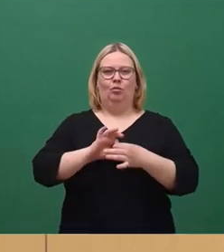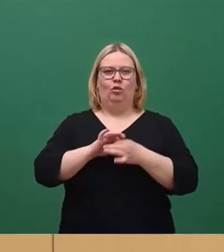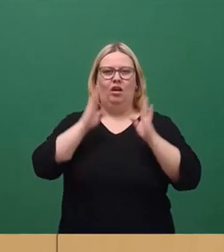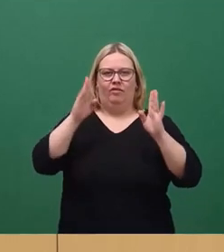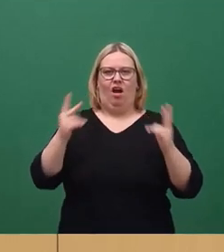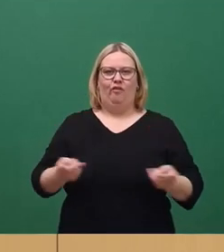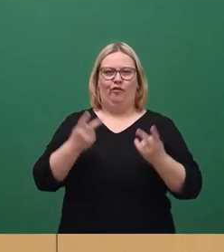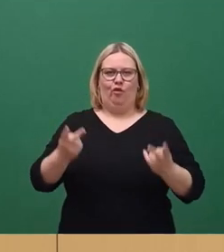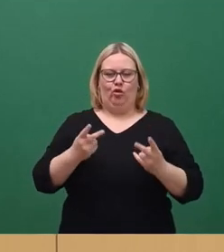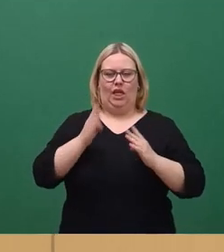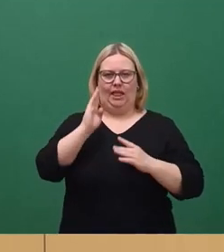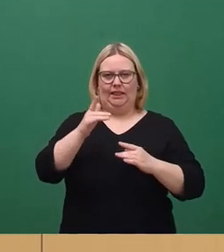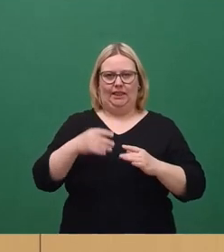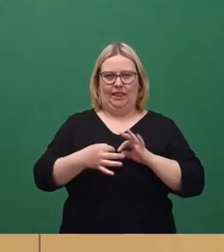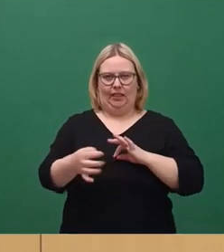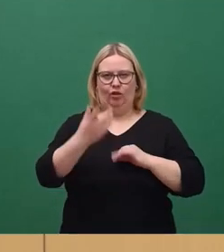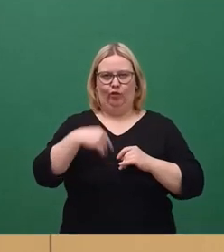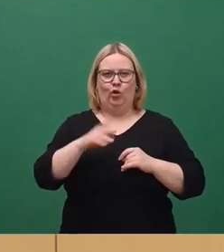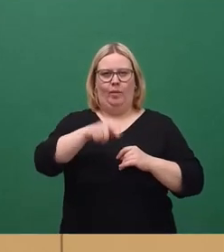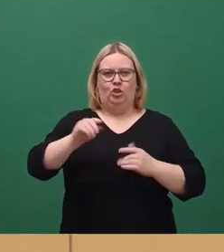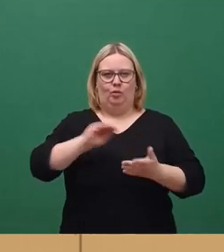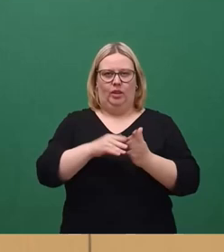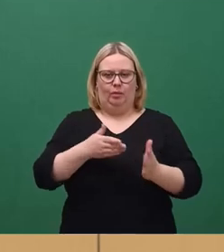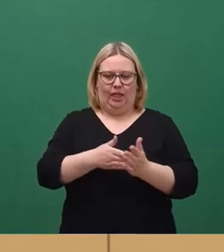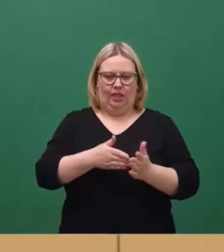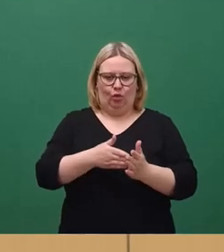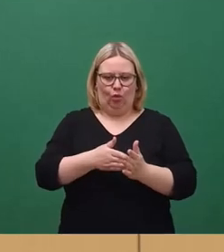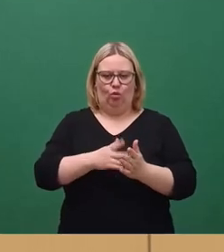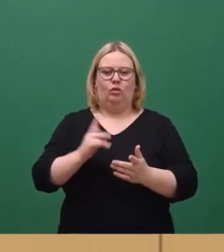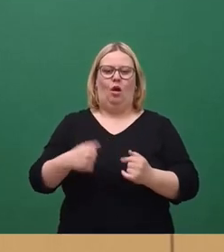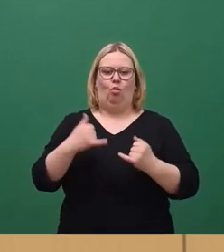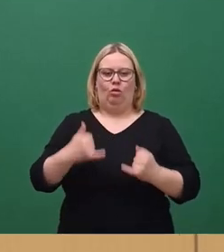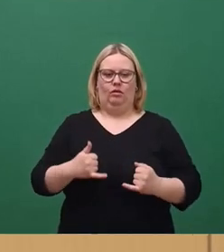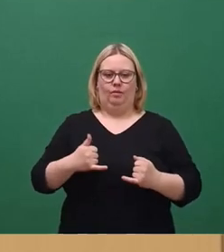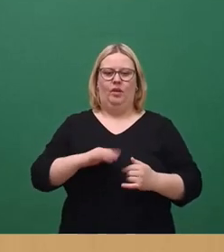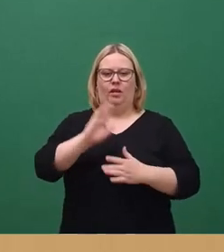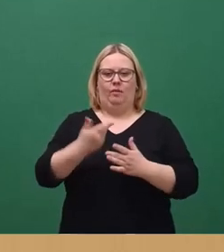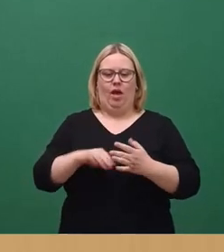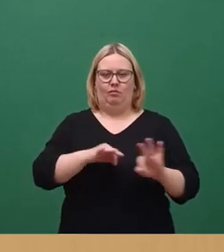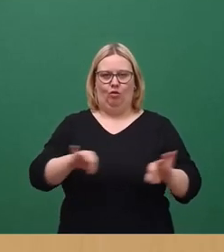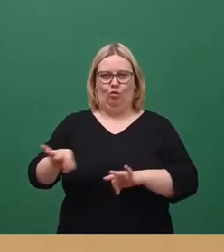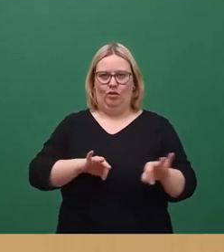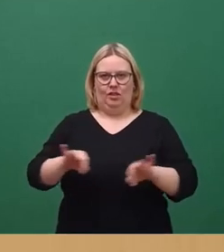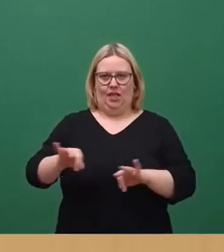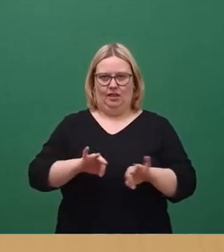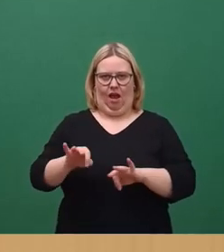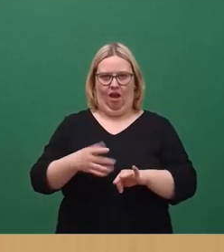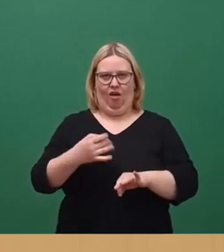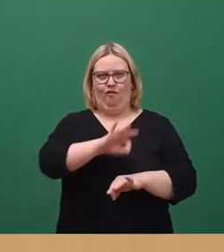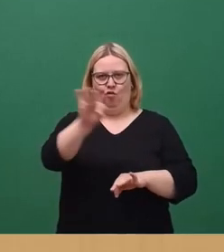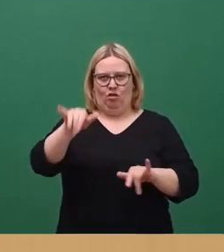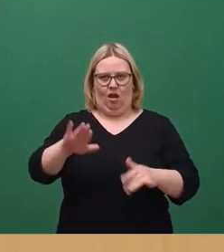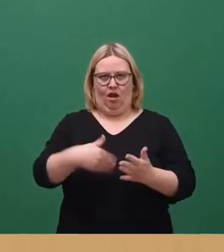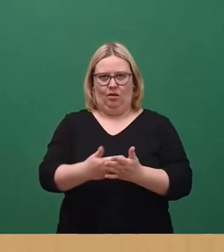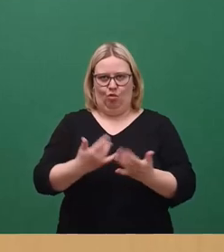Mobilität für Menschen mit Behinderung geht und dass auch da das von den Gebärdendolmetschern mit angeboten